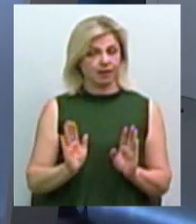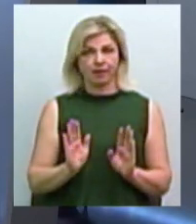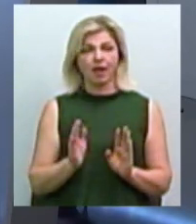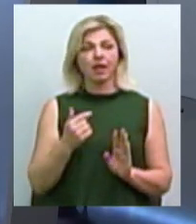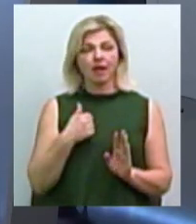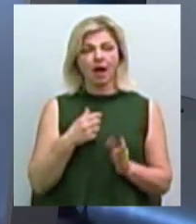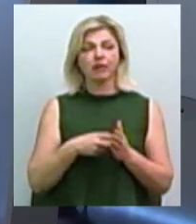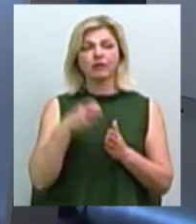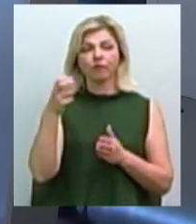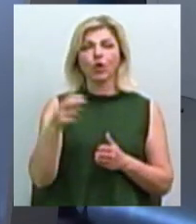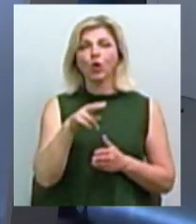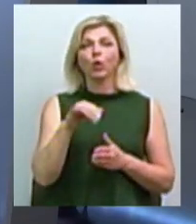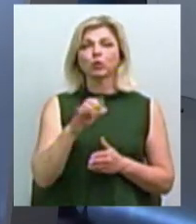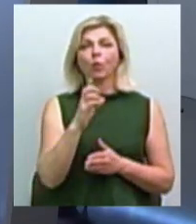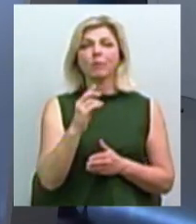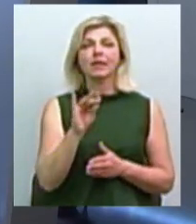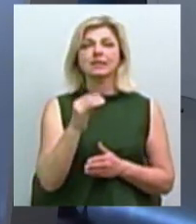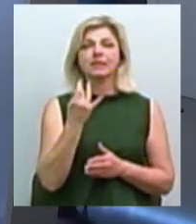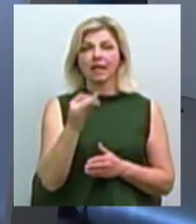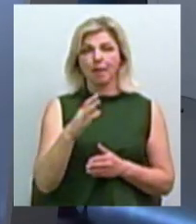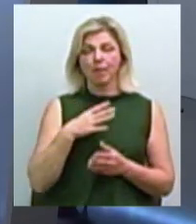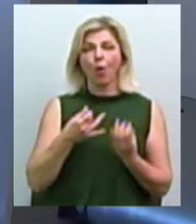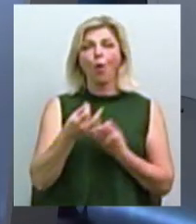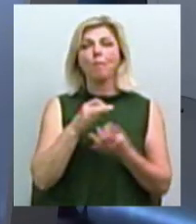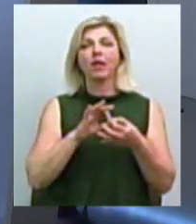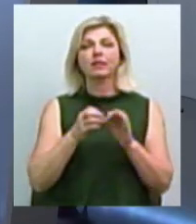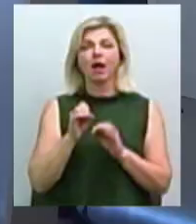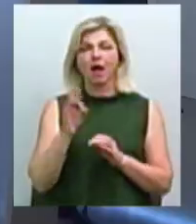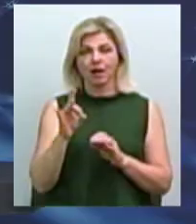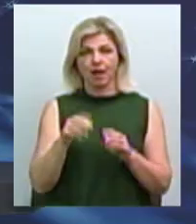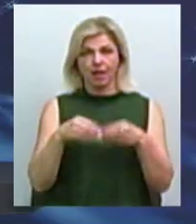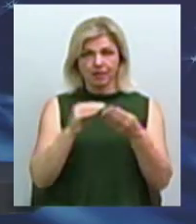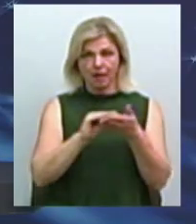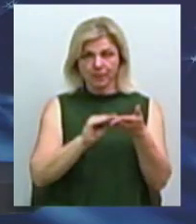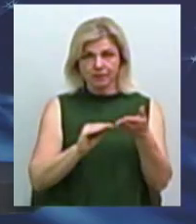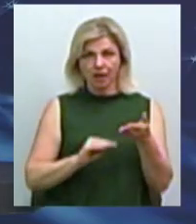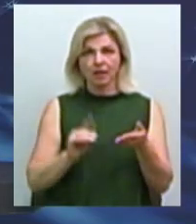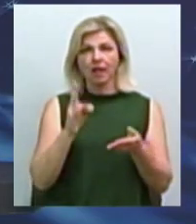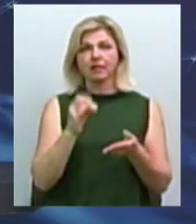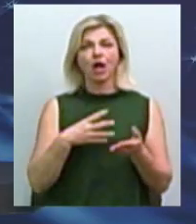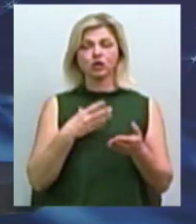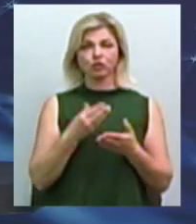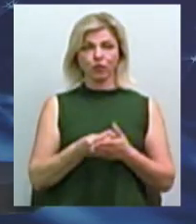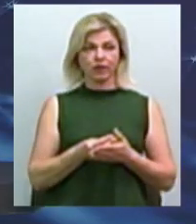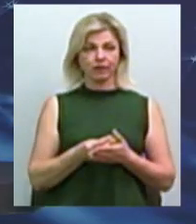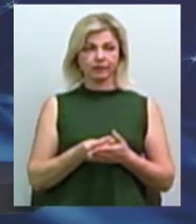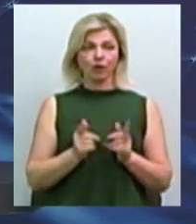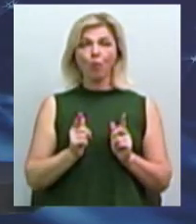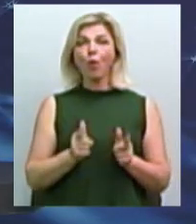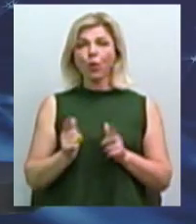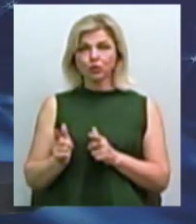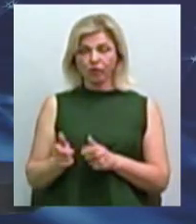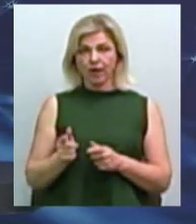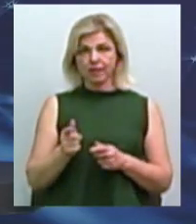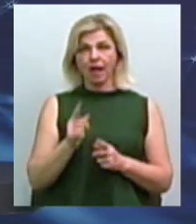написала Дубінському. Він давав коментарі, що вони на своїй погоджувальній раді в